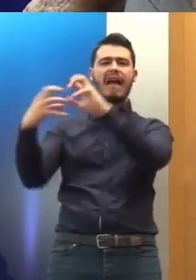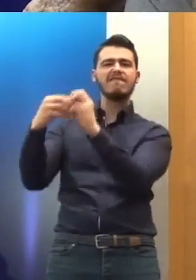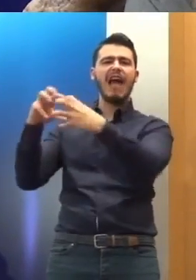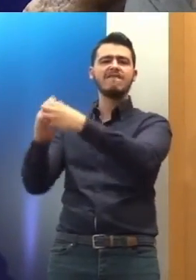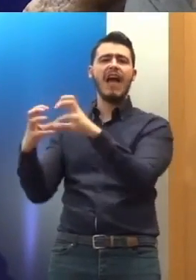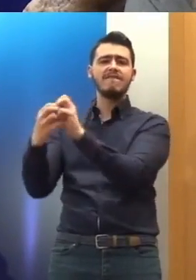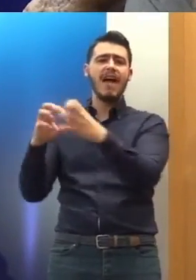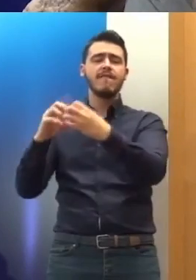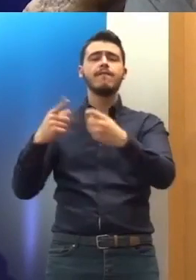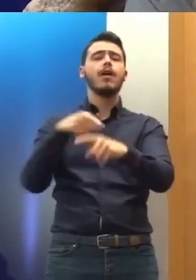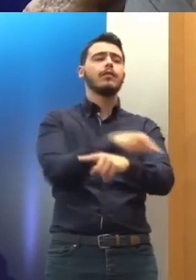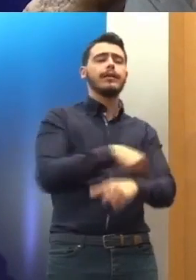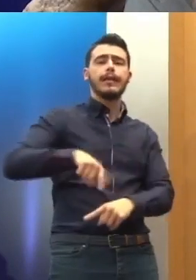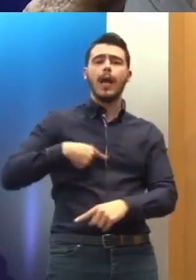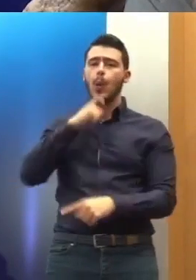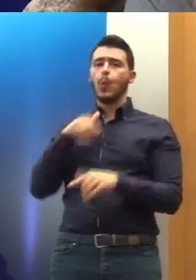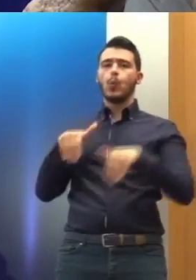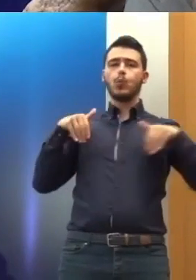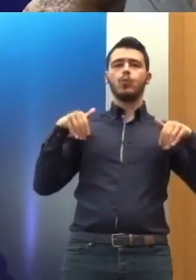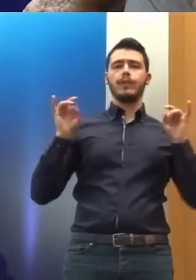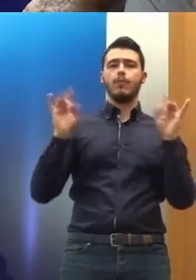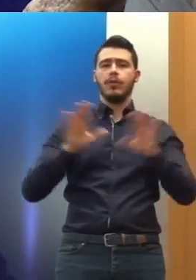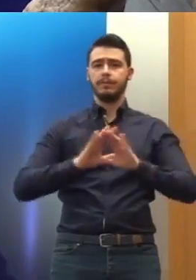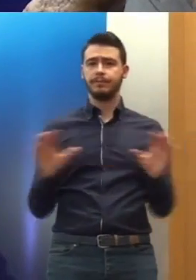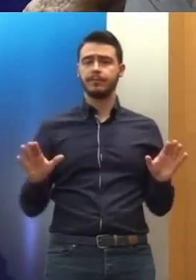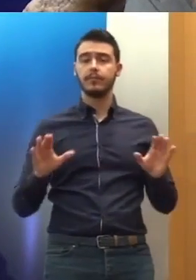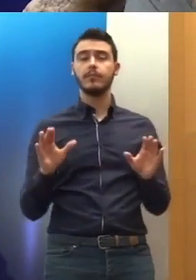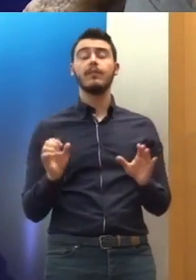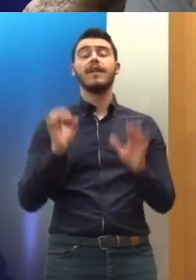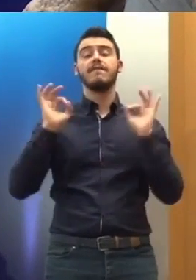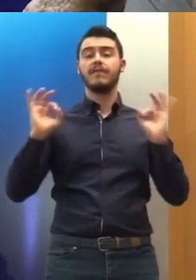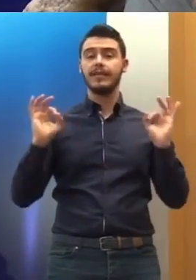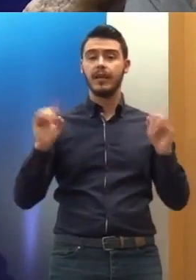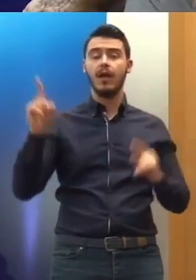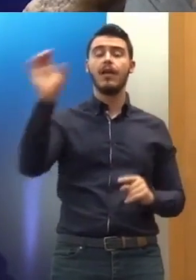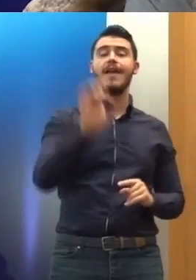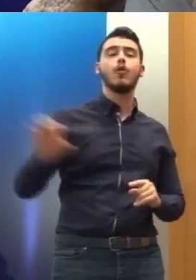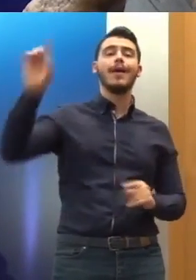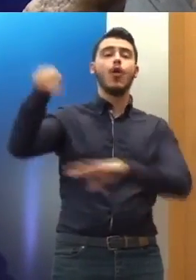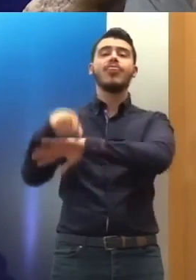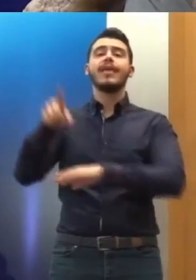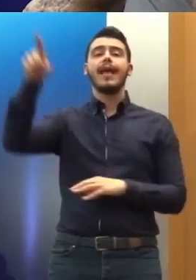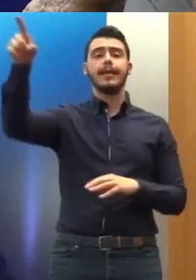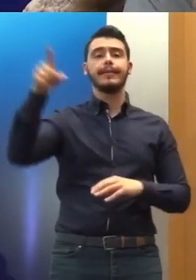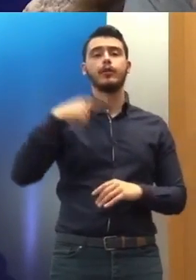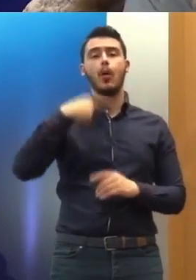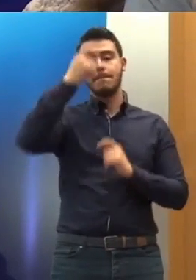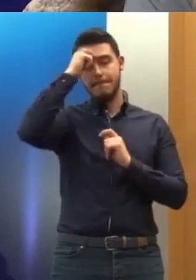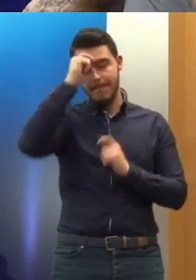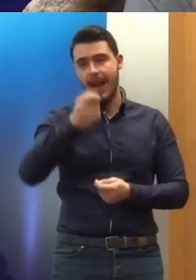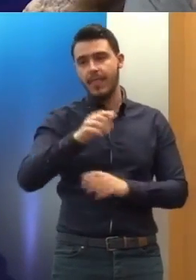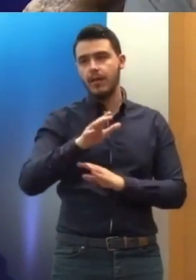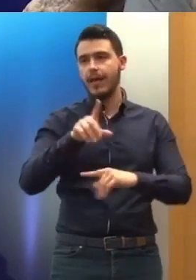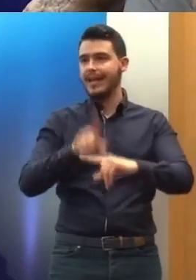Η κατάσταση αυτή επαληθεύεται βέβαια και από την ομολογία του Ευρωπαϊκού Δικαστηρίου Και είμαι βέβαιη ότι ο δικαστής μας